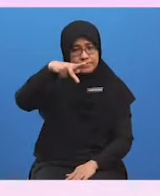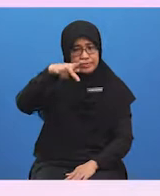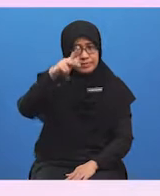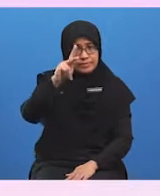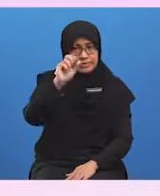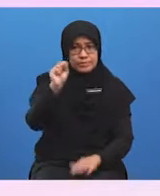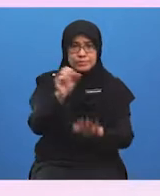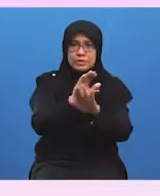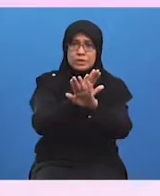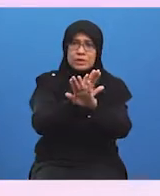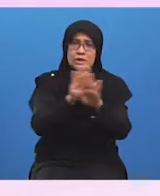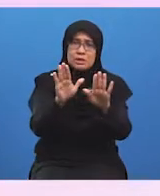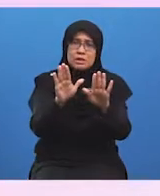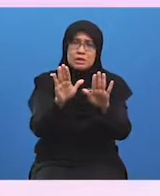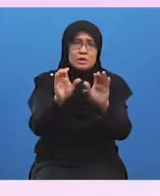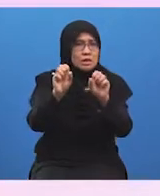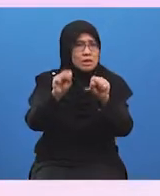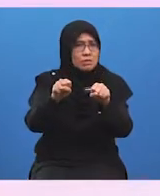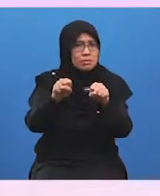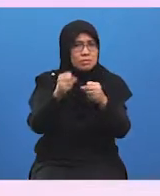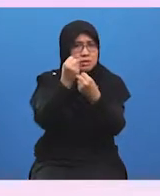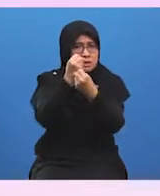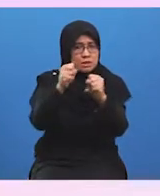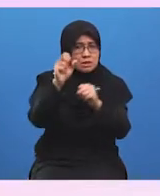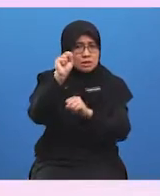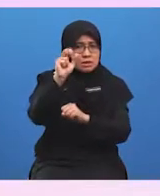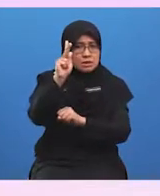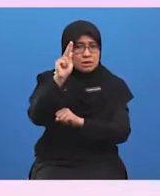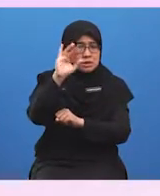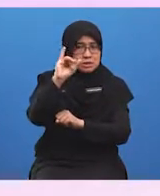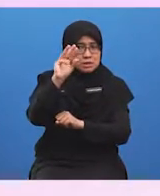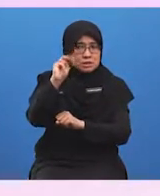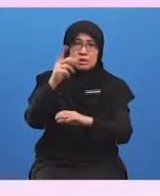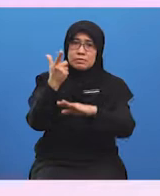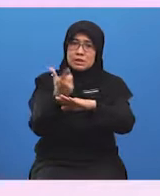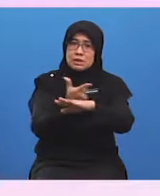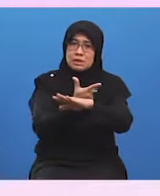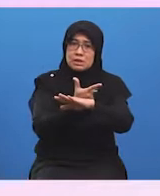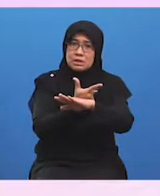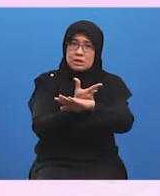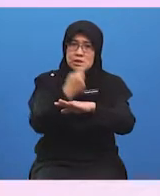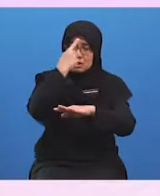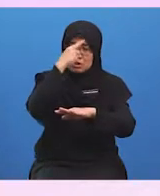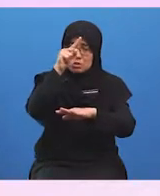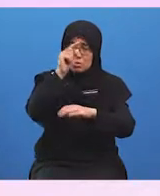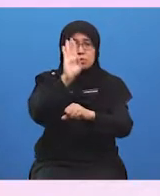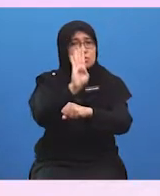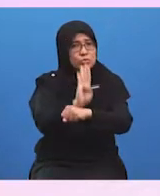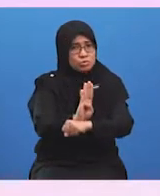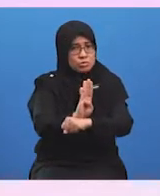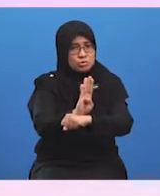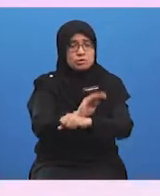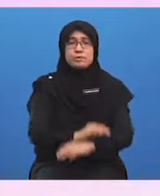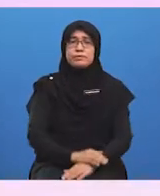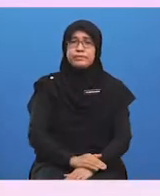menyediakan skim latihan kemahiran untuk pekerja mereka. Semenjak kebelakangan ini, kita